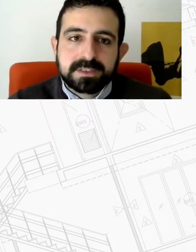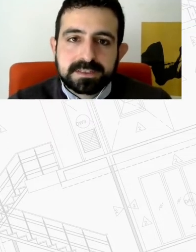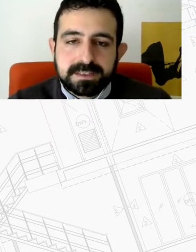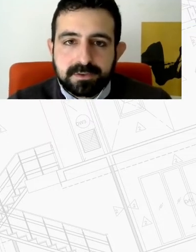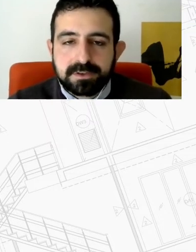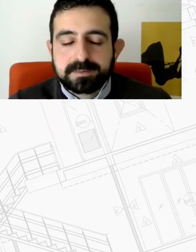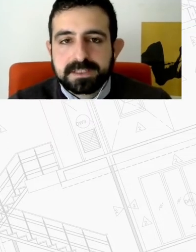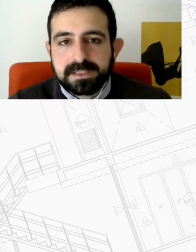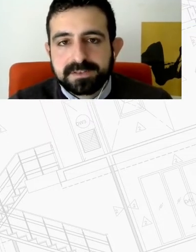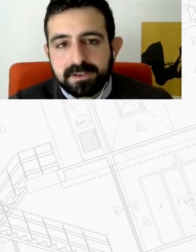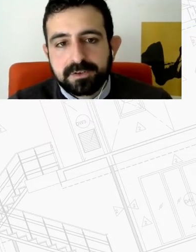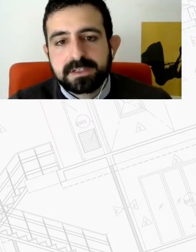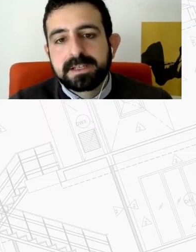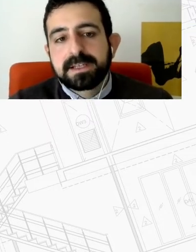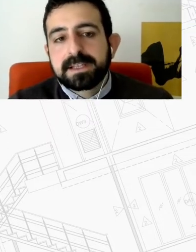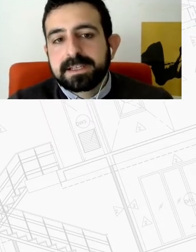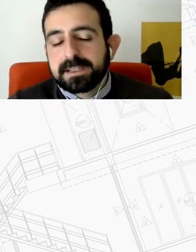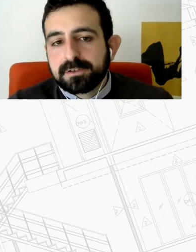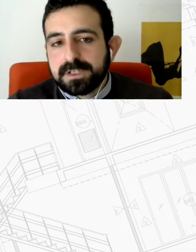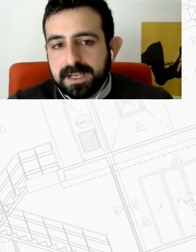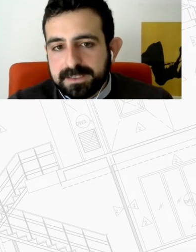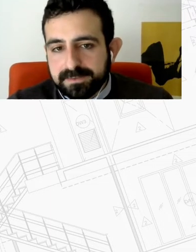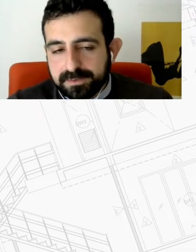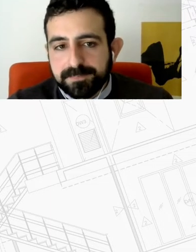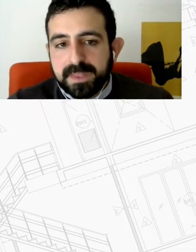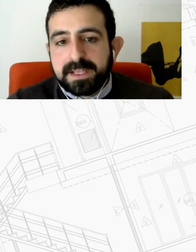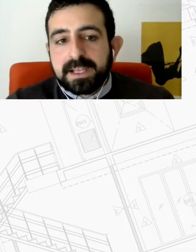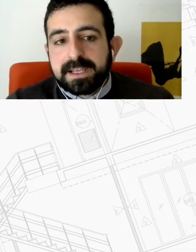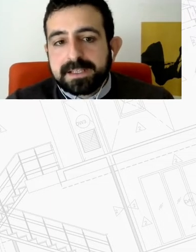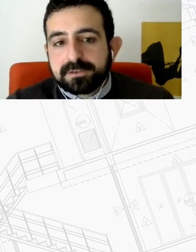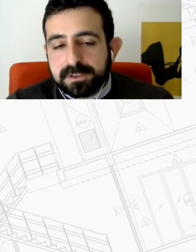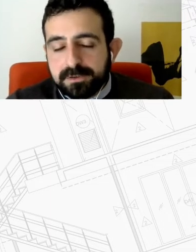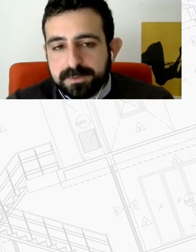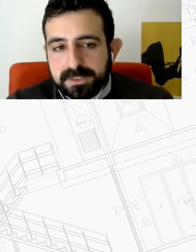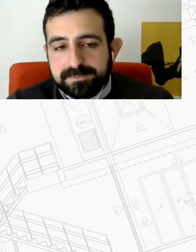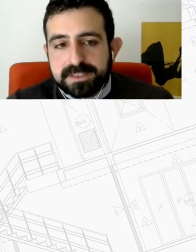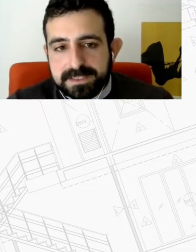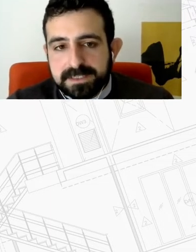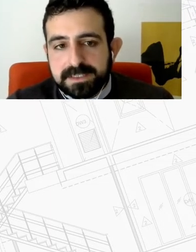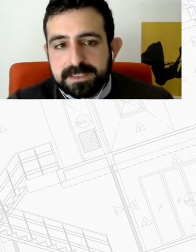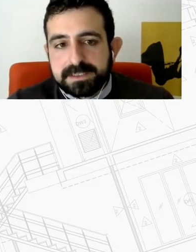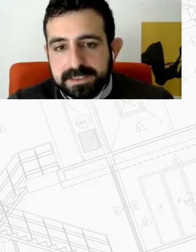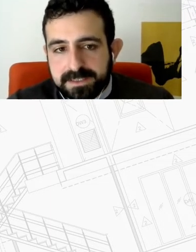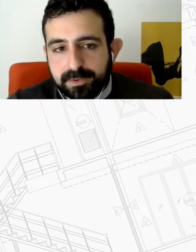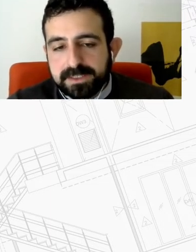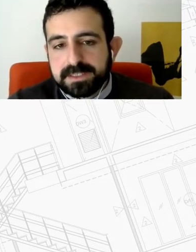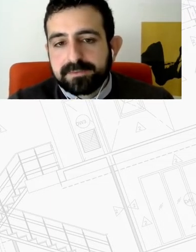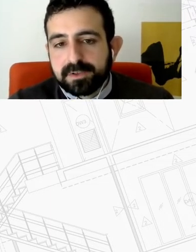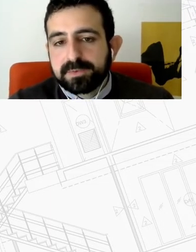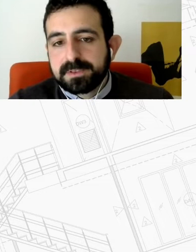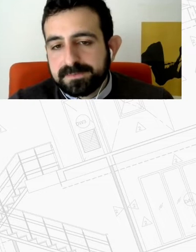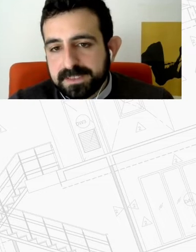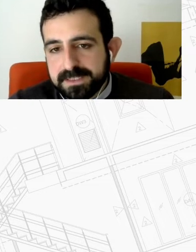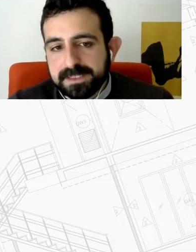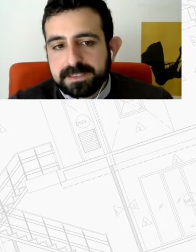διαμορφωθεί στην χώρα μας τα τελευταία χρόνια είναι καιρός να αλλάξει αυτό ο τίτλος της παρέμβασης είναι η στεγαστική πολιτική στην